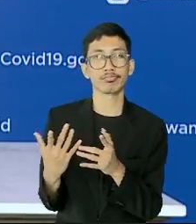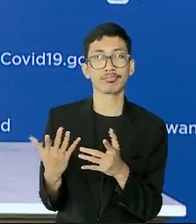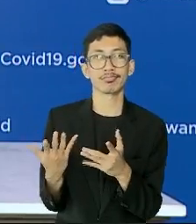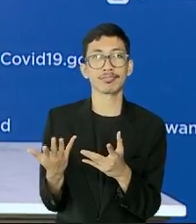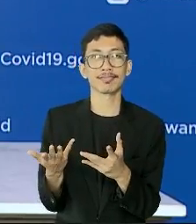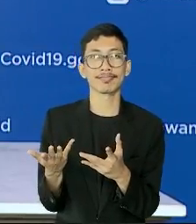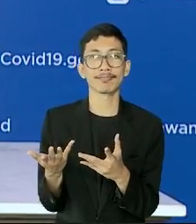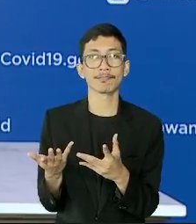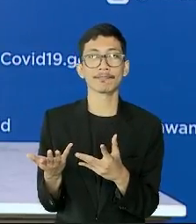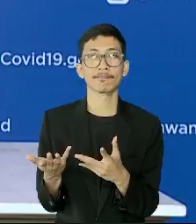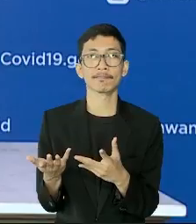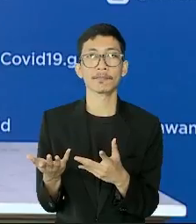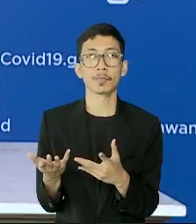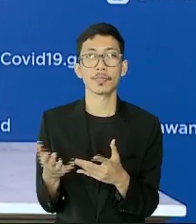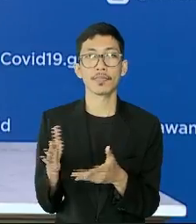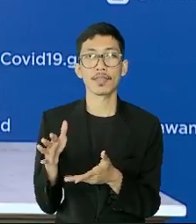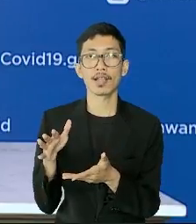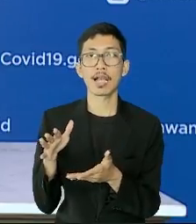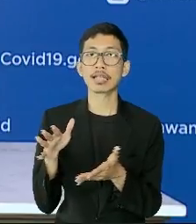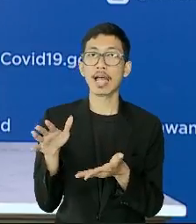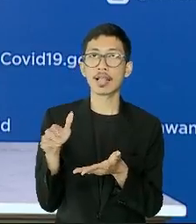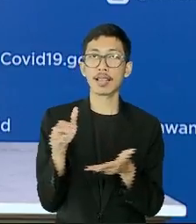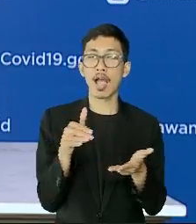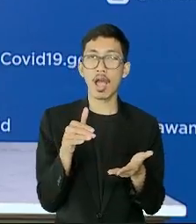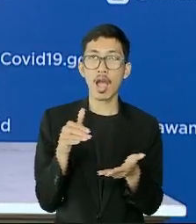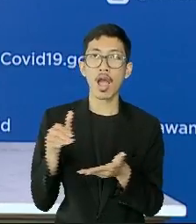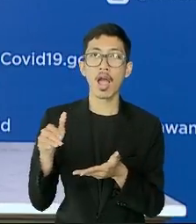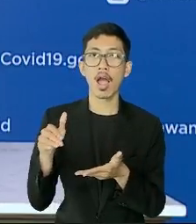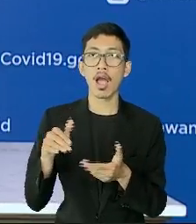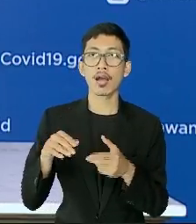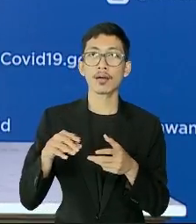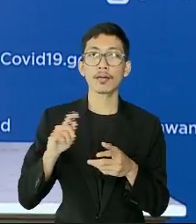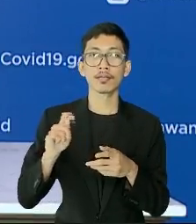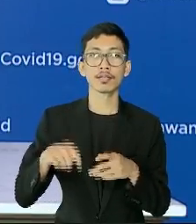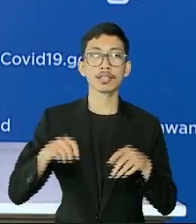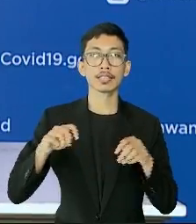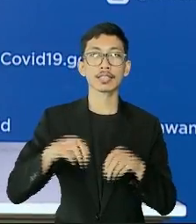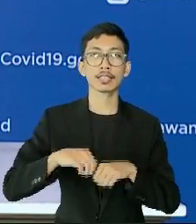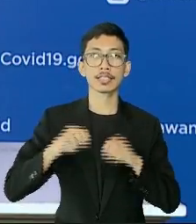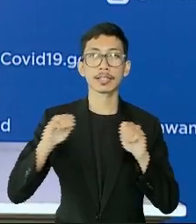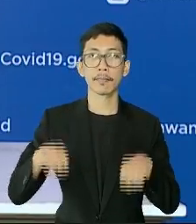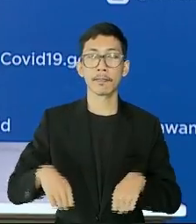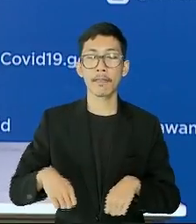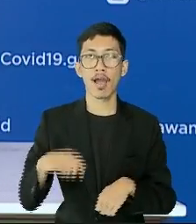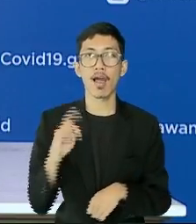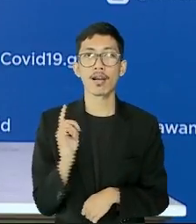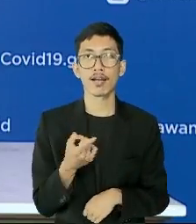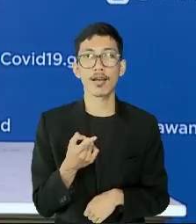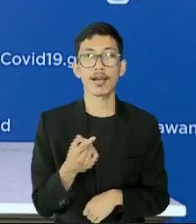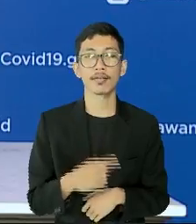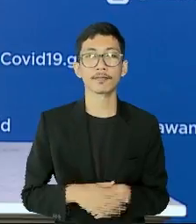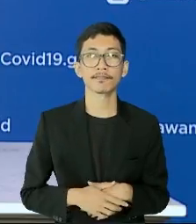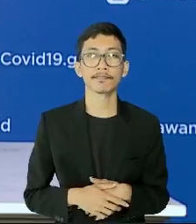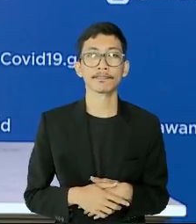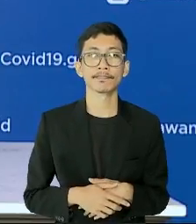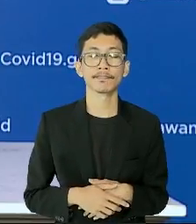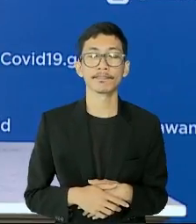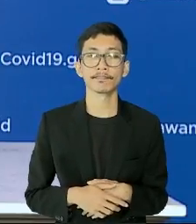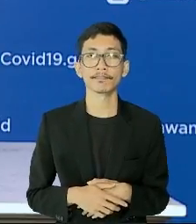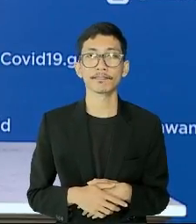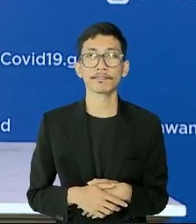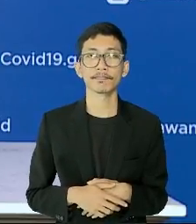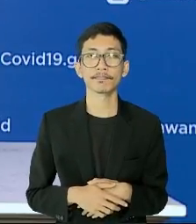diakumulasi dari data yang dikumpulkan dari sistem NAR atau New All Records serta verifikasi dari